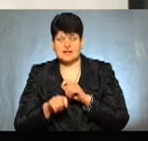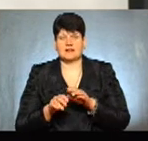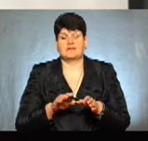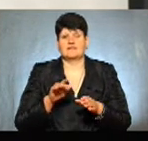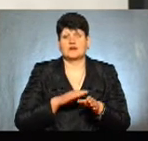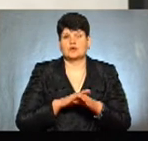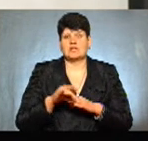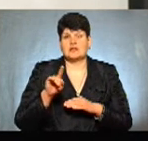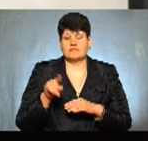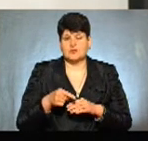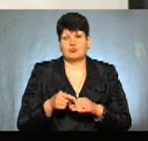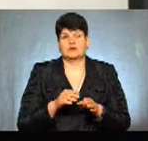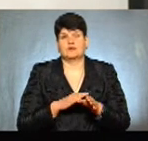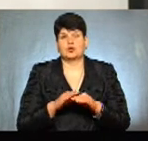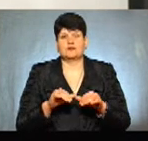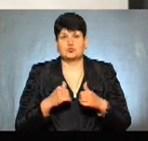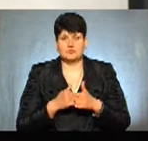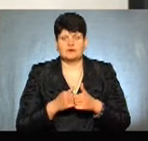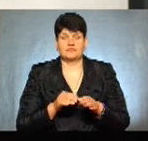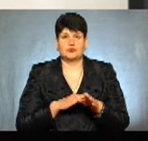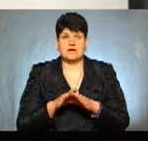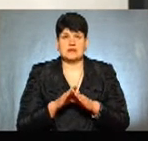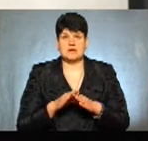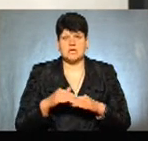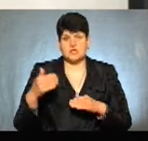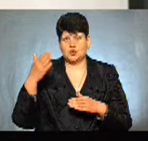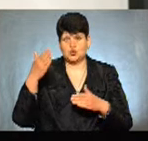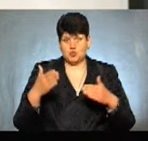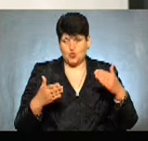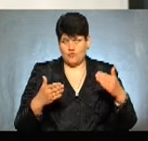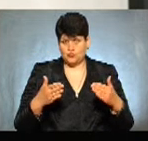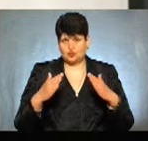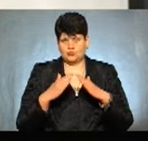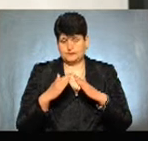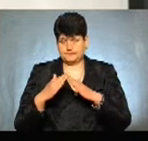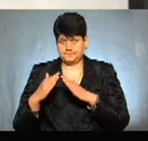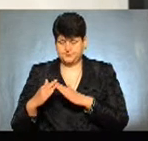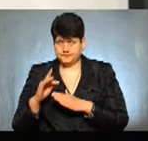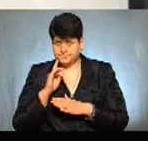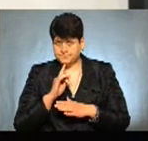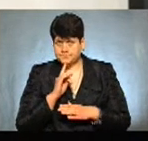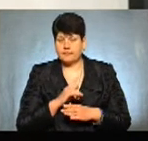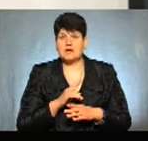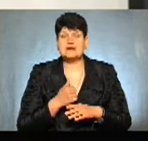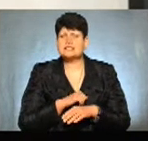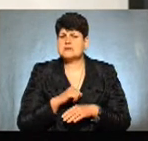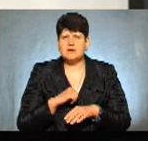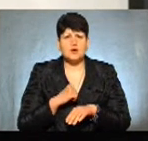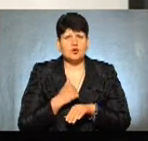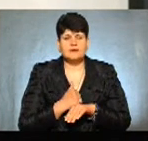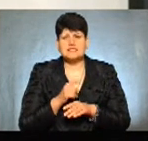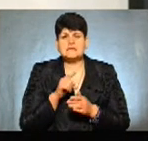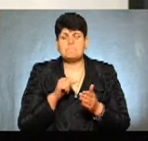зокрема, дотримання зовнішньості, скажімо так, об'єктів благоустрою. І саме основне – це буде питання